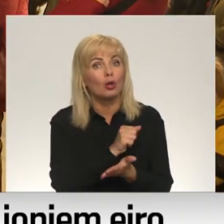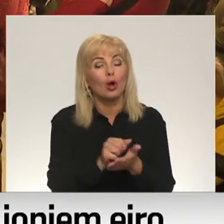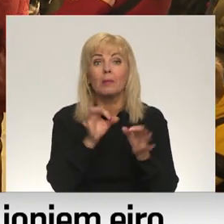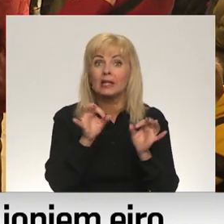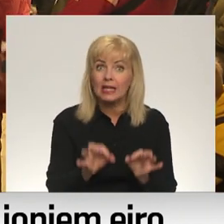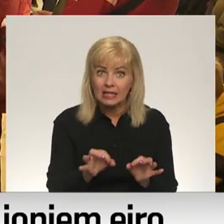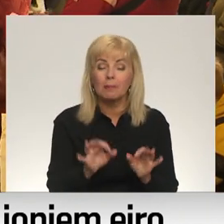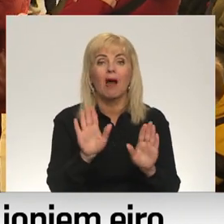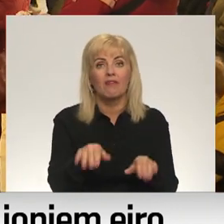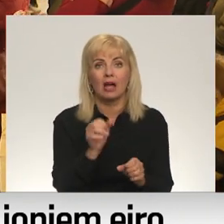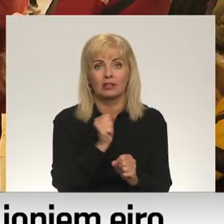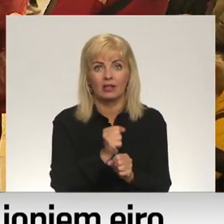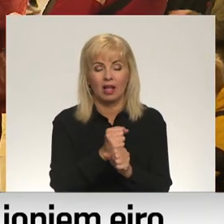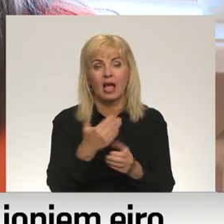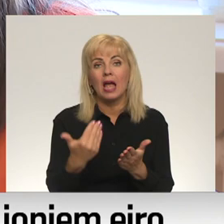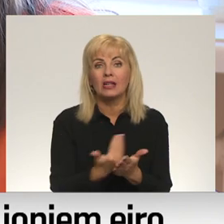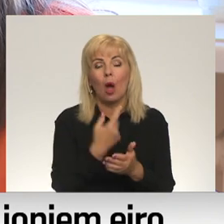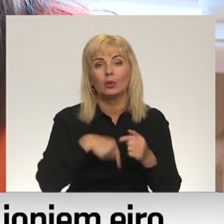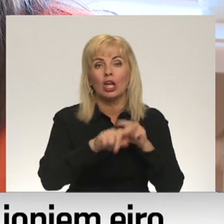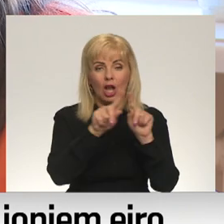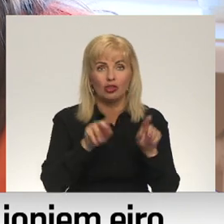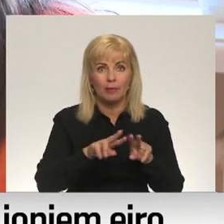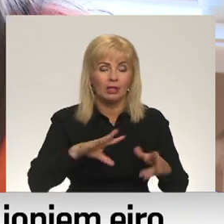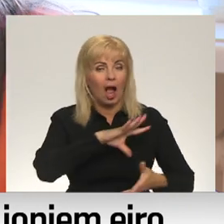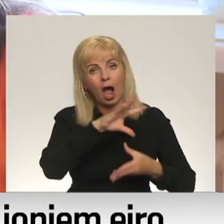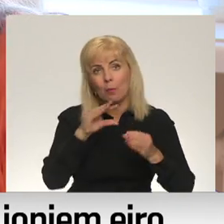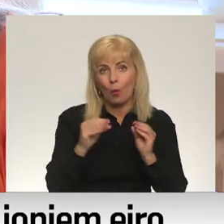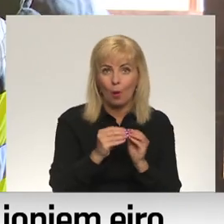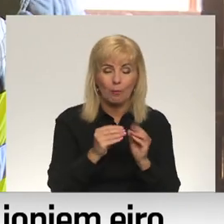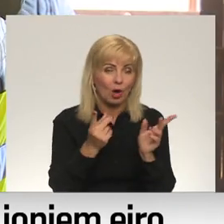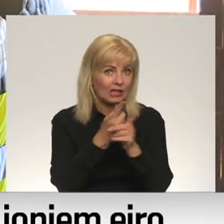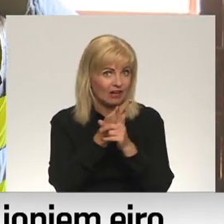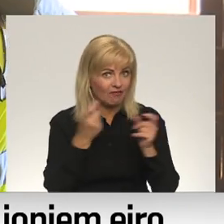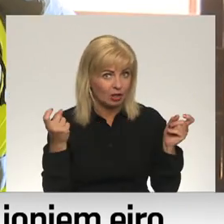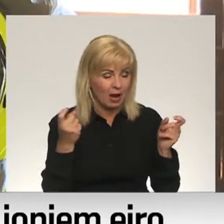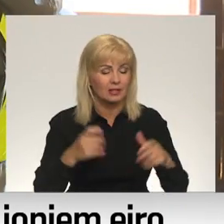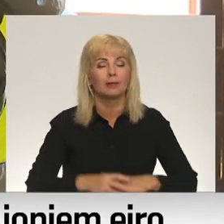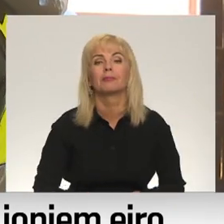nodarbinātību. Liecina jaunākā iešļietu ministrijas apkopotā informācija. Matar Līcīt, Latvijas televīzija.